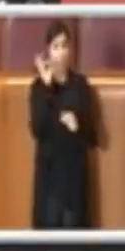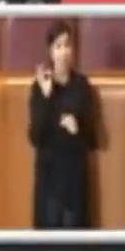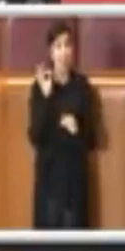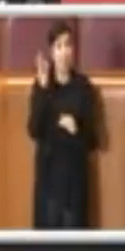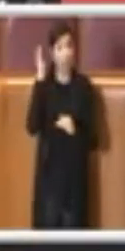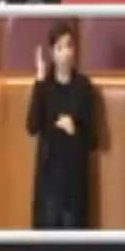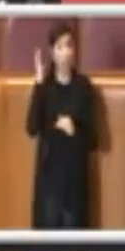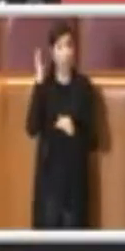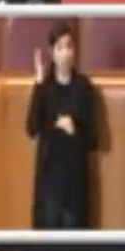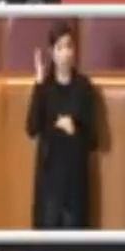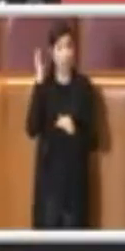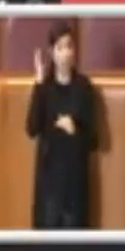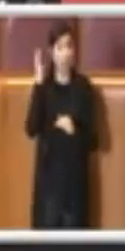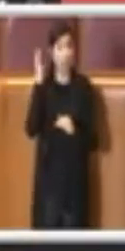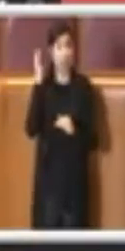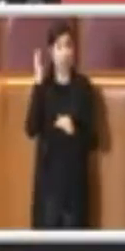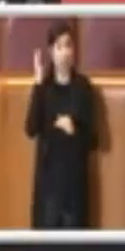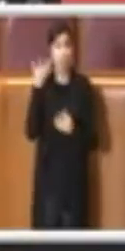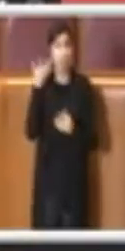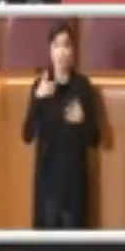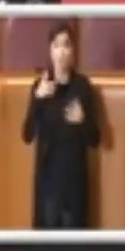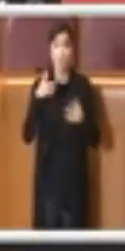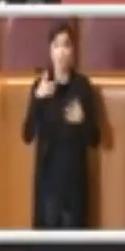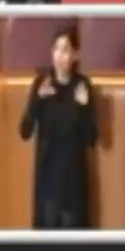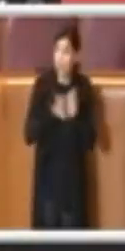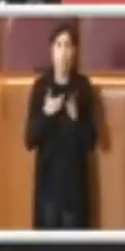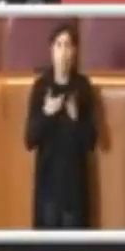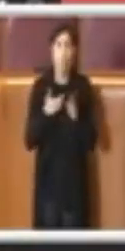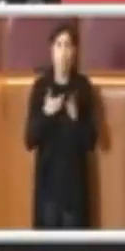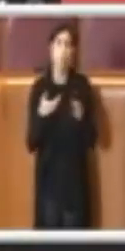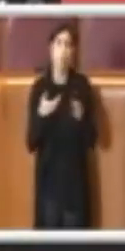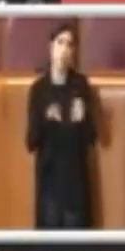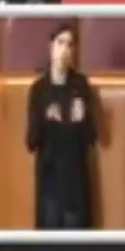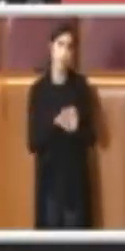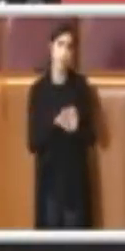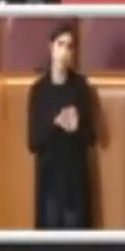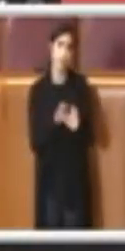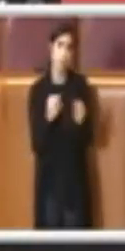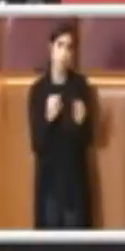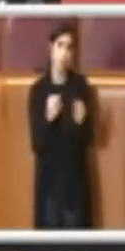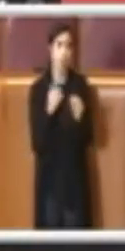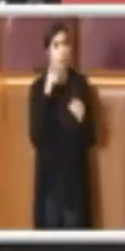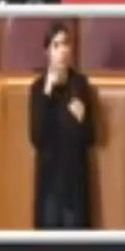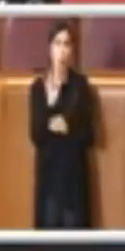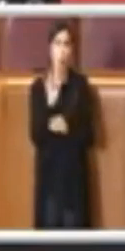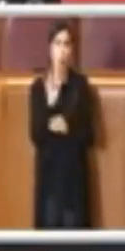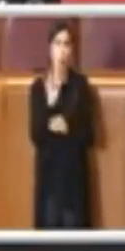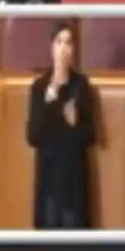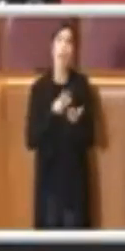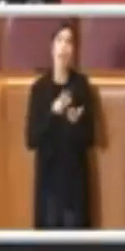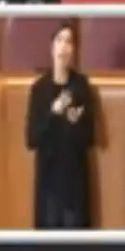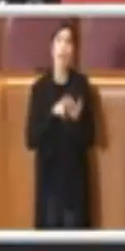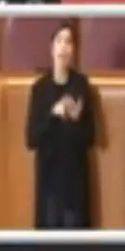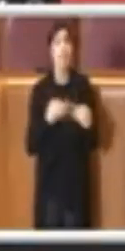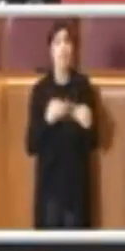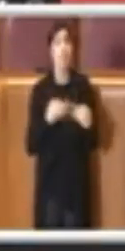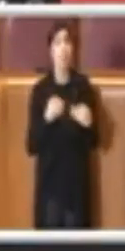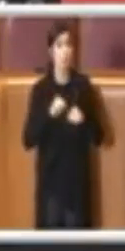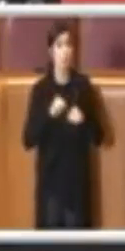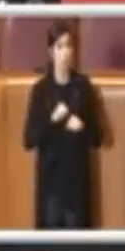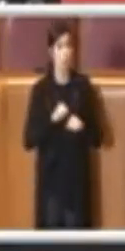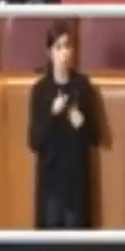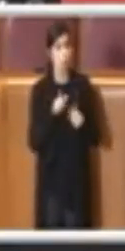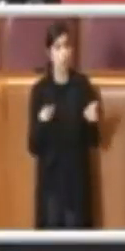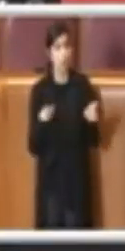è bene che queste ci siano a garanzia della sicurezza della salute dei nostri cittadini,